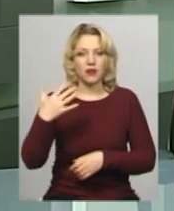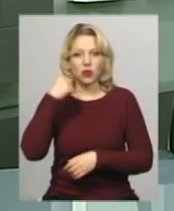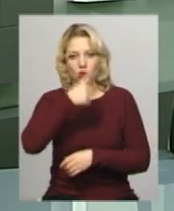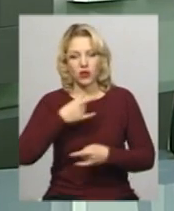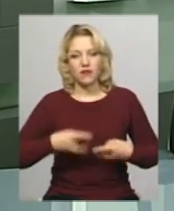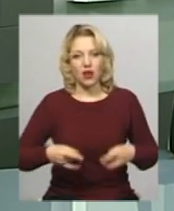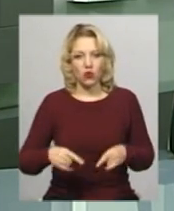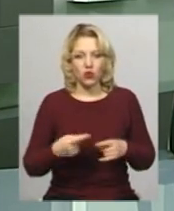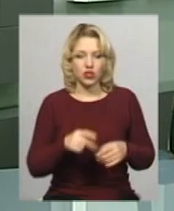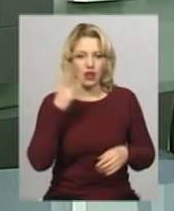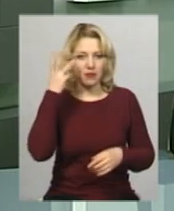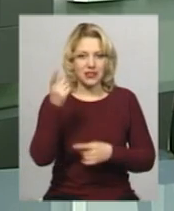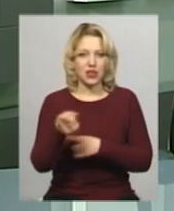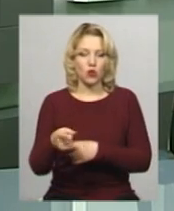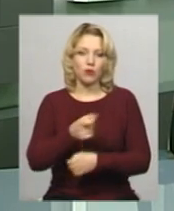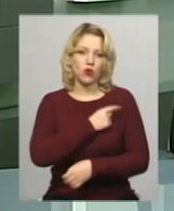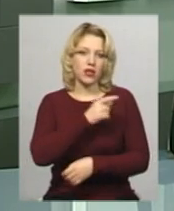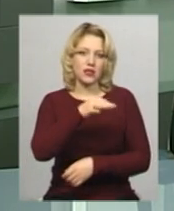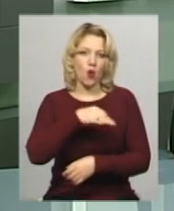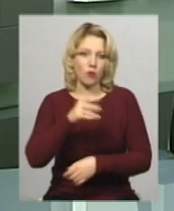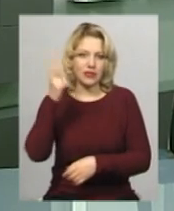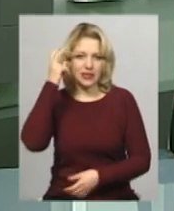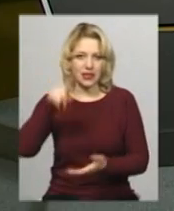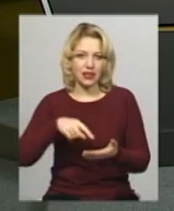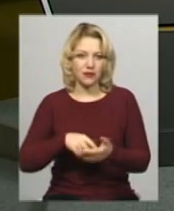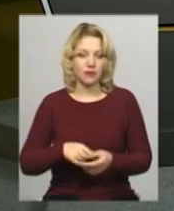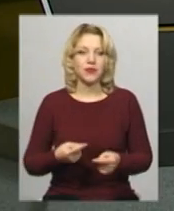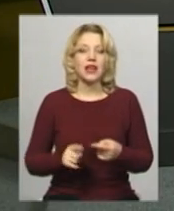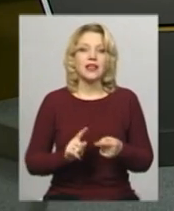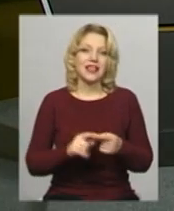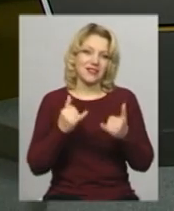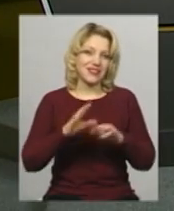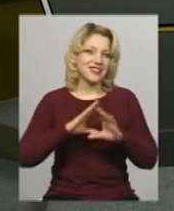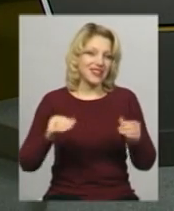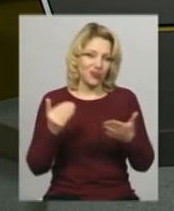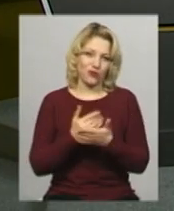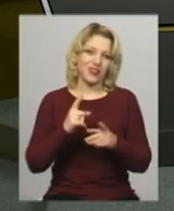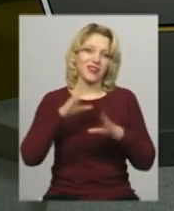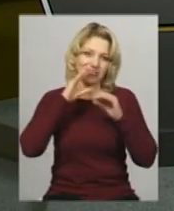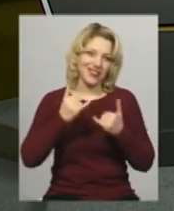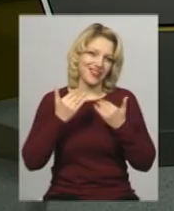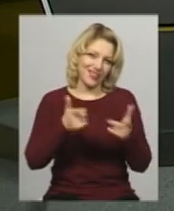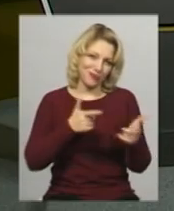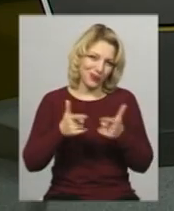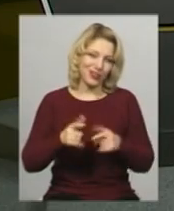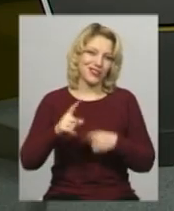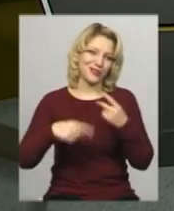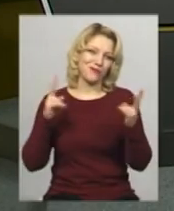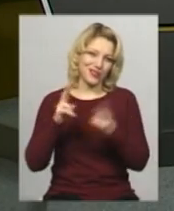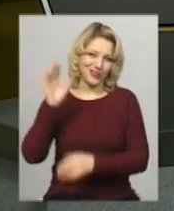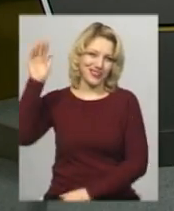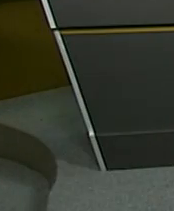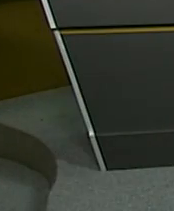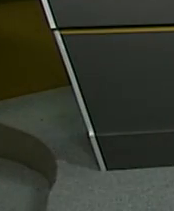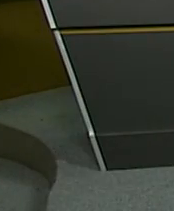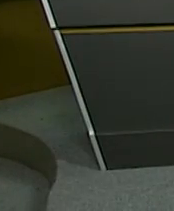народження з Хмельницького, Тернополя, Одеської області та Києва. Наразі це усі новини, які ми встигли для вас підготувати. Побачимось у наступних